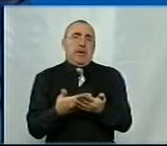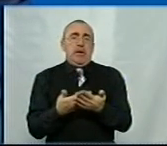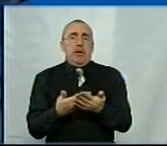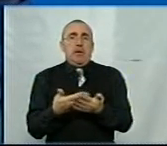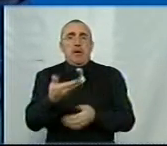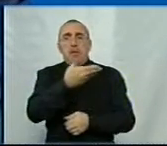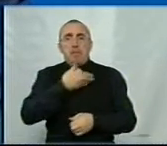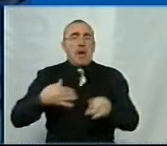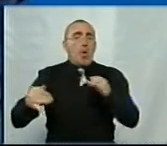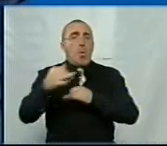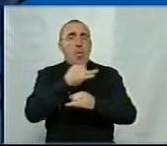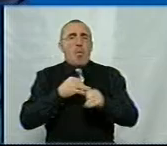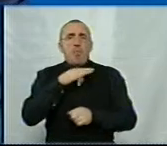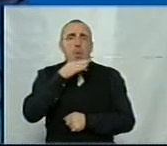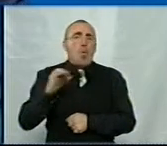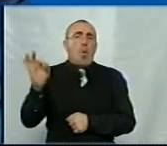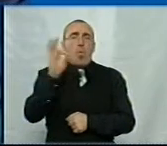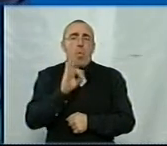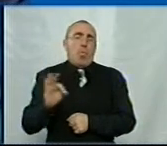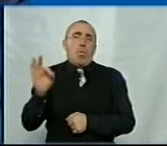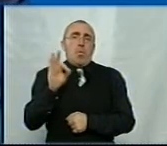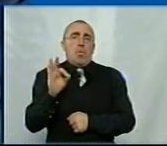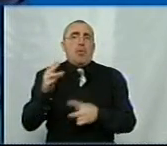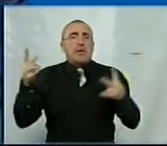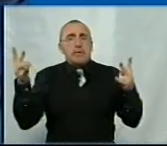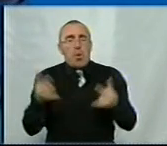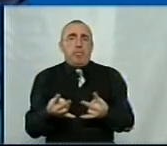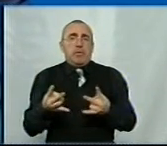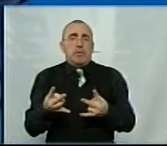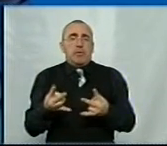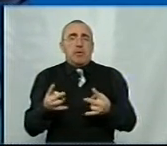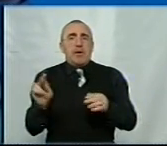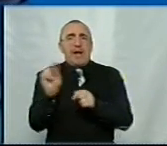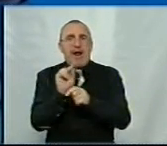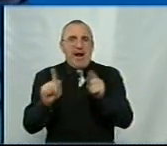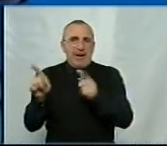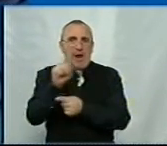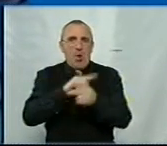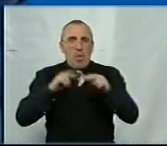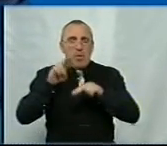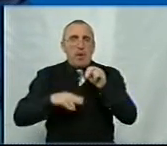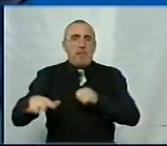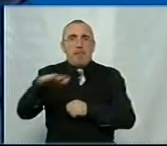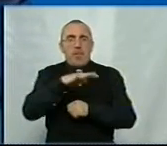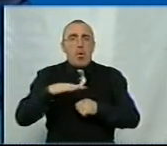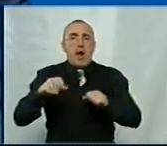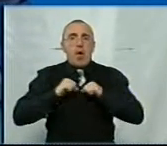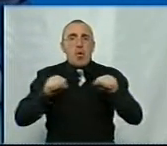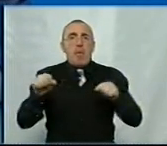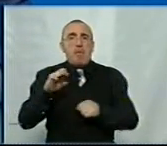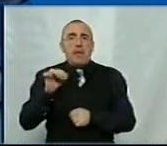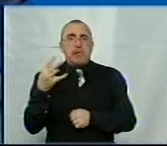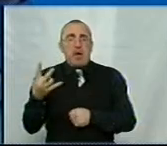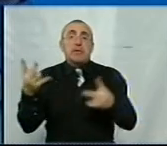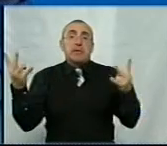ми говорили багато про необхідність реконструкції площі Героїв Майдану, але